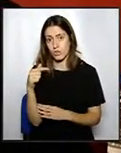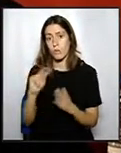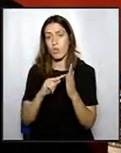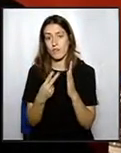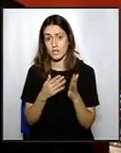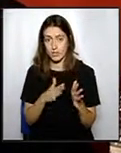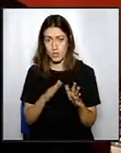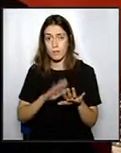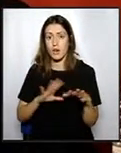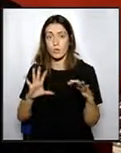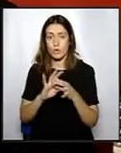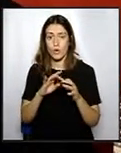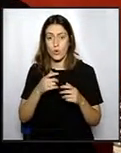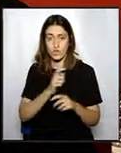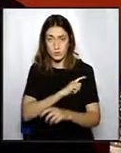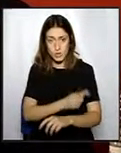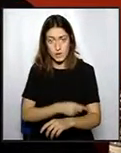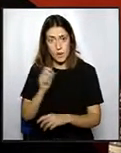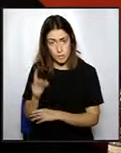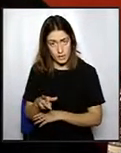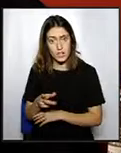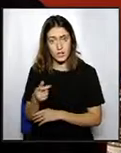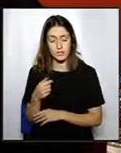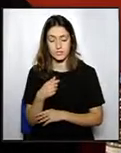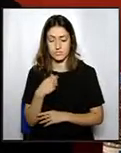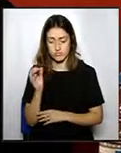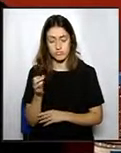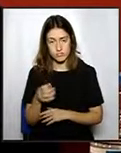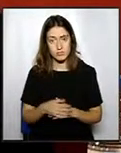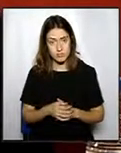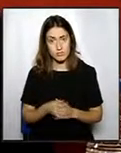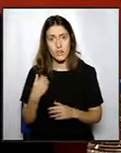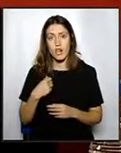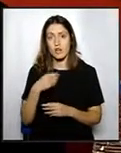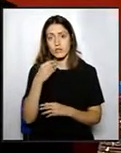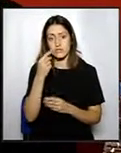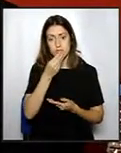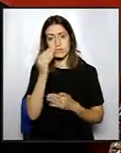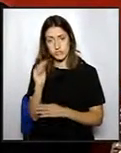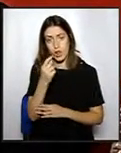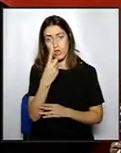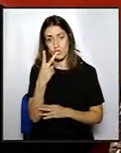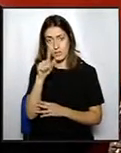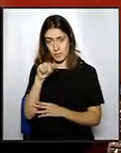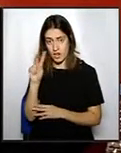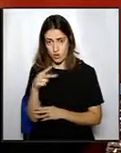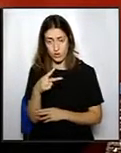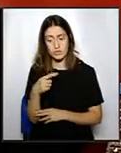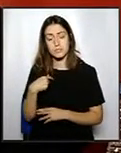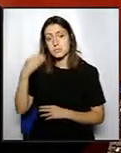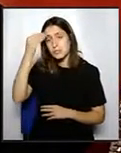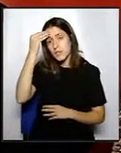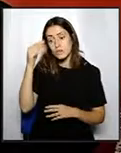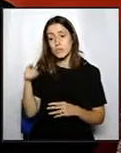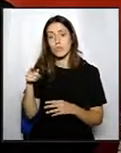crèdit per a la Unió Esportiva de Vic, d'aquests, crec recordar, 12.000 euros. Crec que l'entitat esportiva de Vic